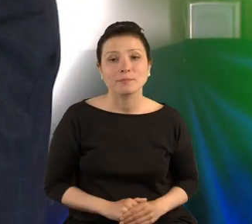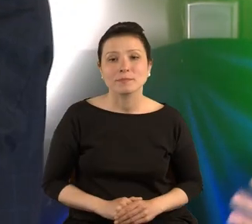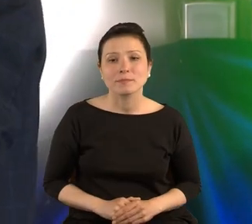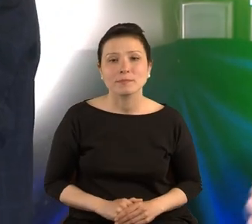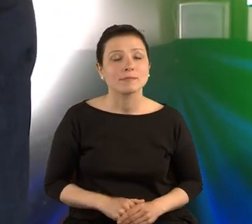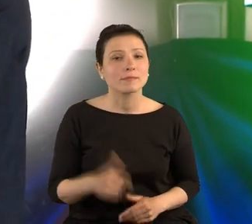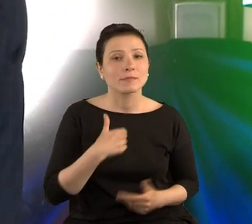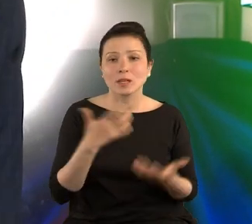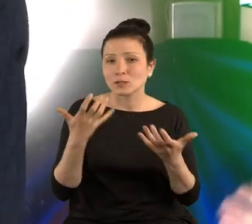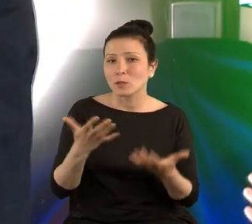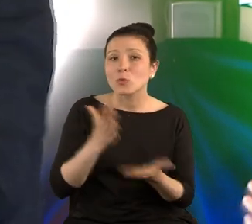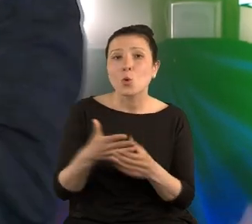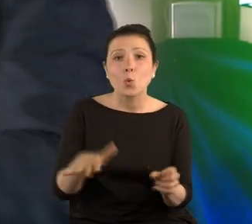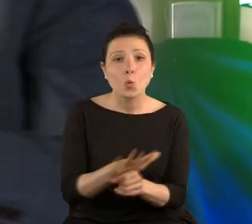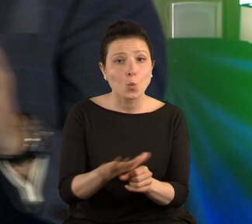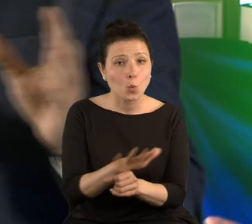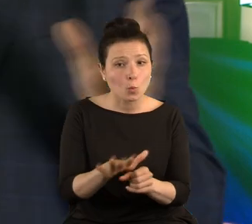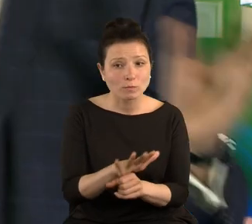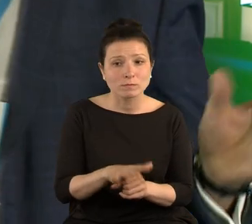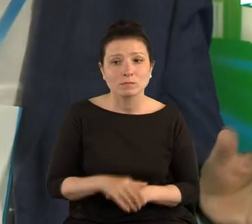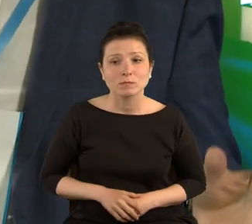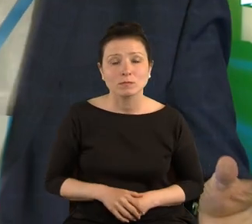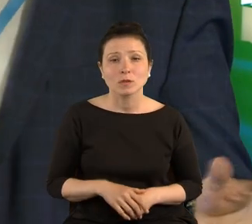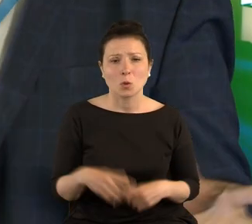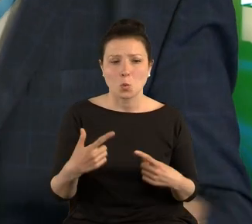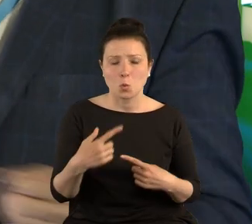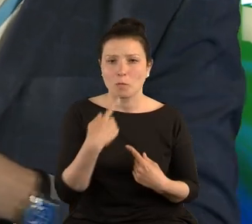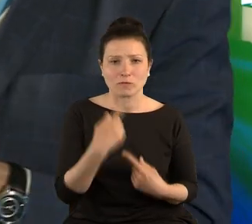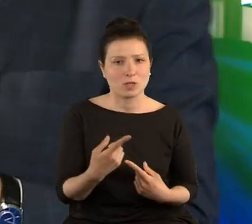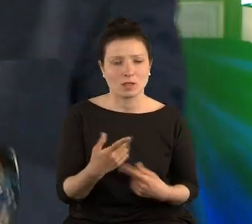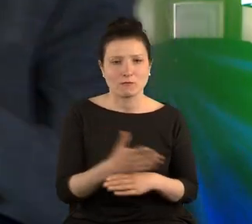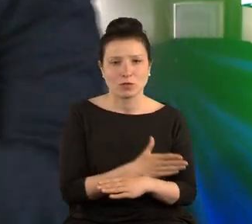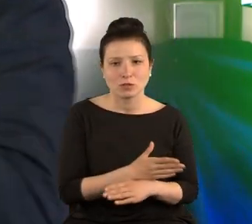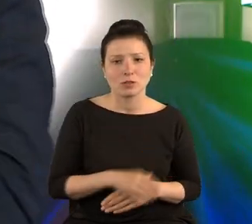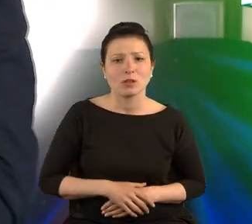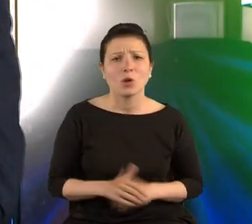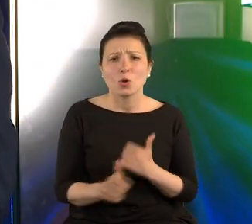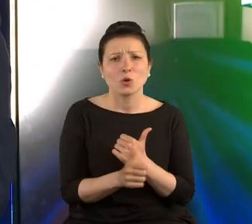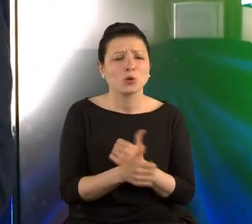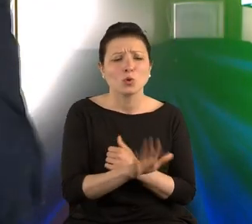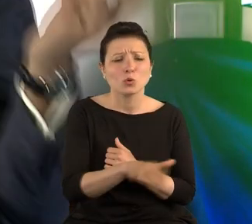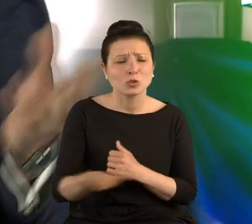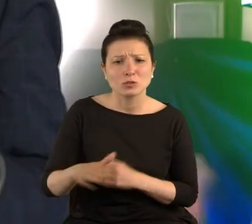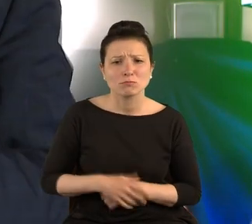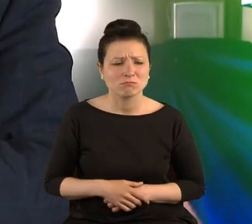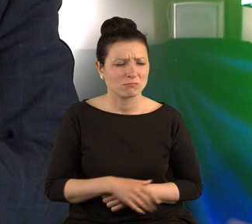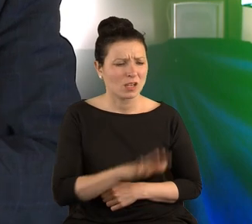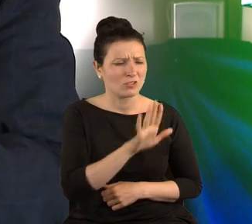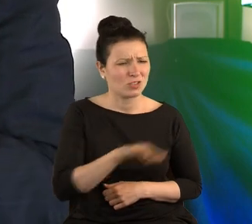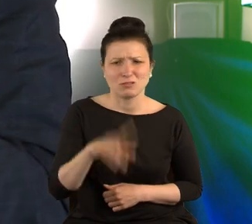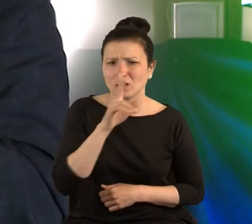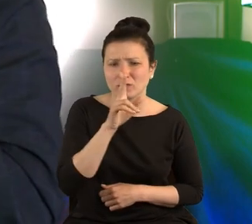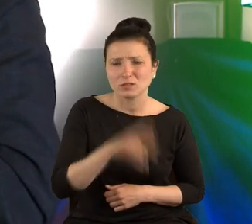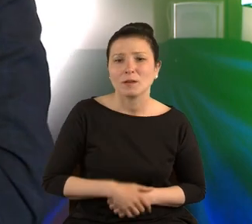Chciałem tylko uzupełnić, bo to nie zostało chyba powiedziane wcześniej. Nie chodzi tylko o dzieci. Są dzieci tu nie widzę.